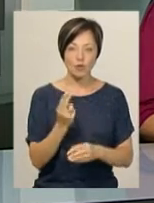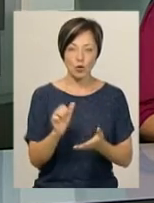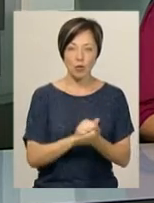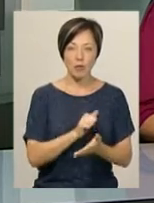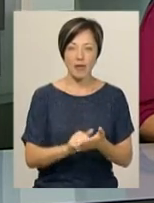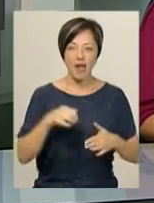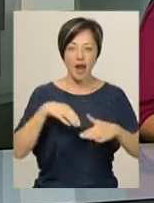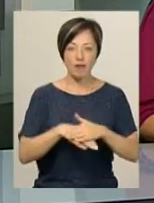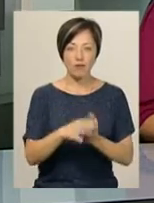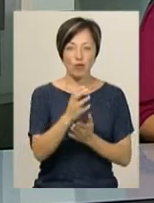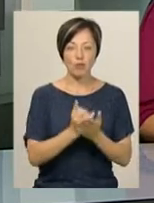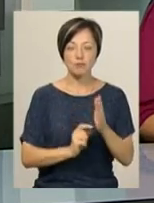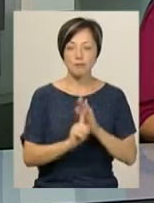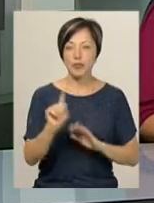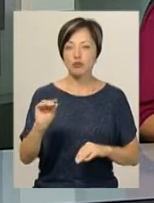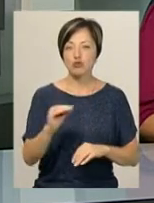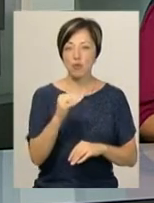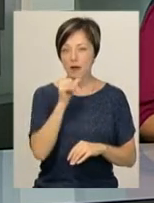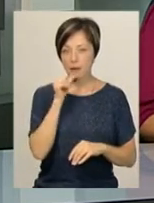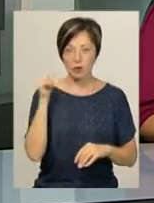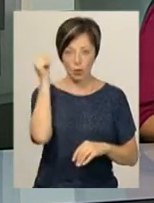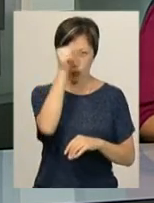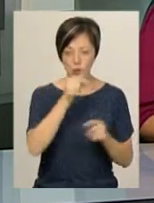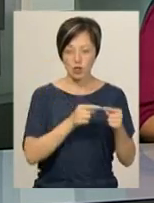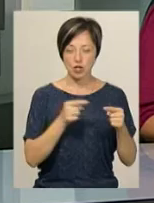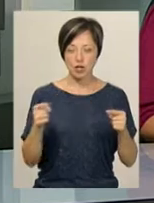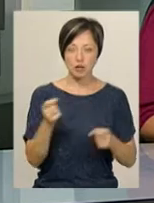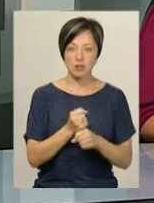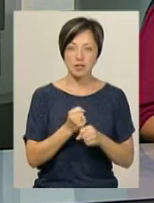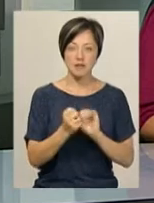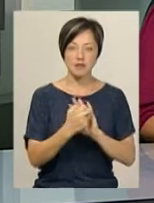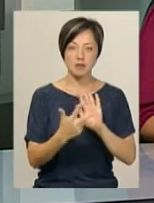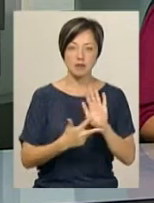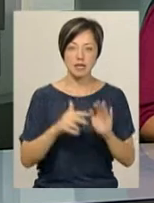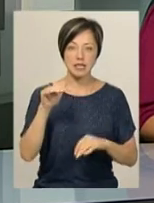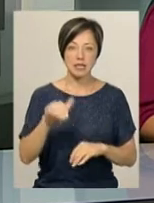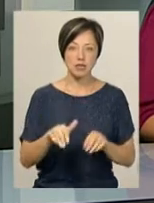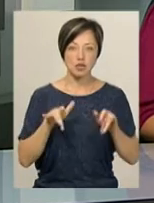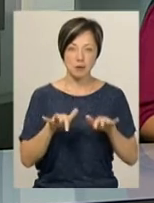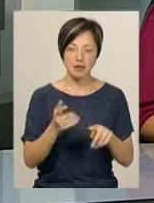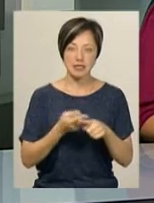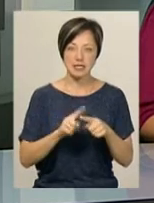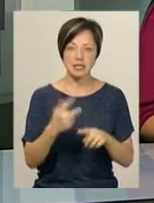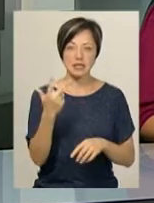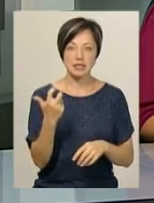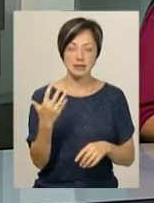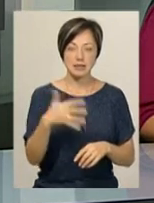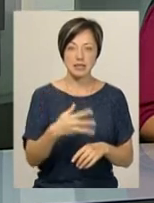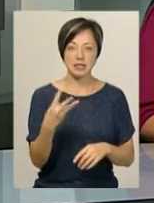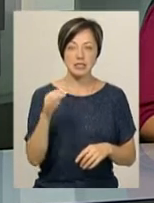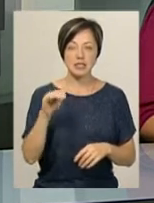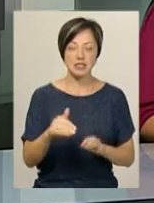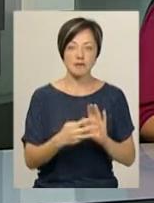архівного фонду розпочали з жовтня минулого року. За цей час опрацювало майже 18 тисяч справ, а це 353